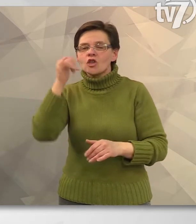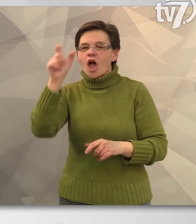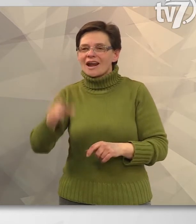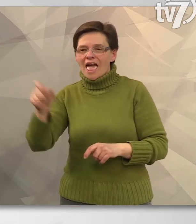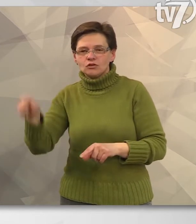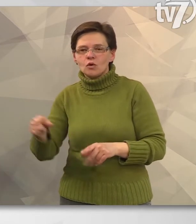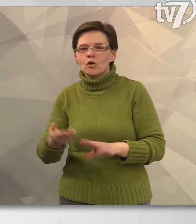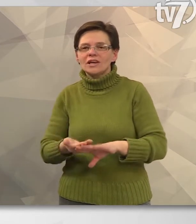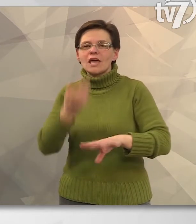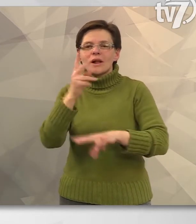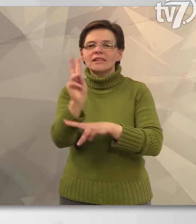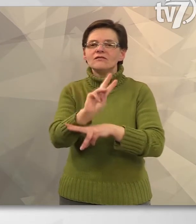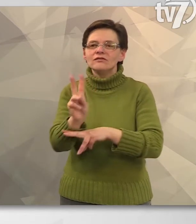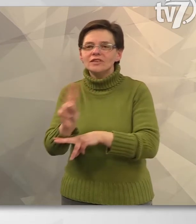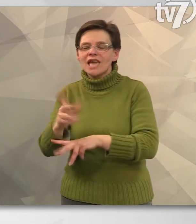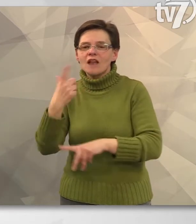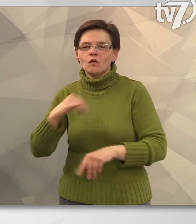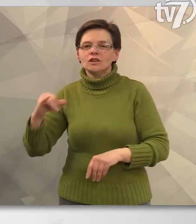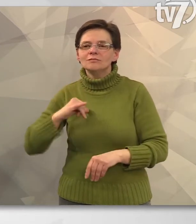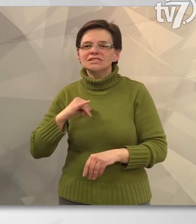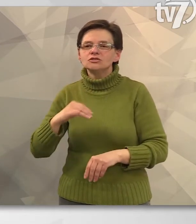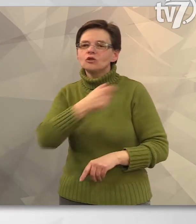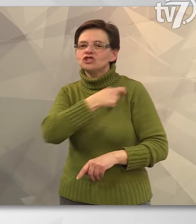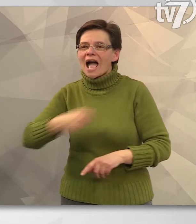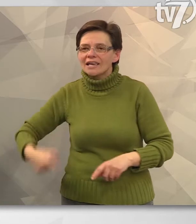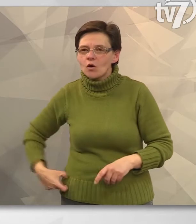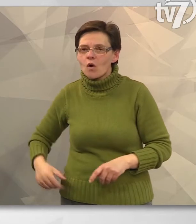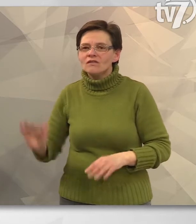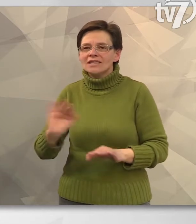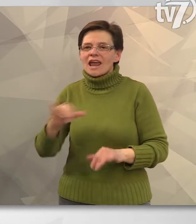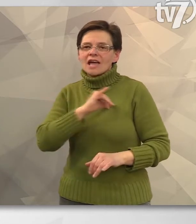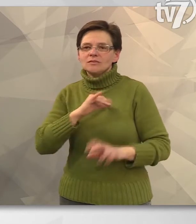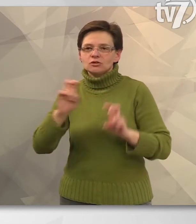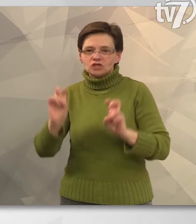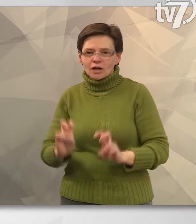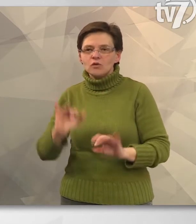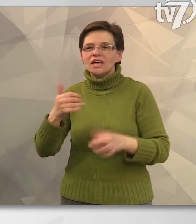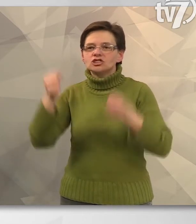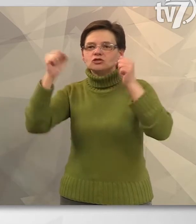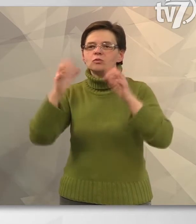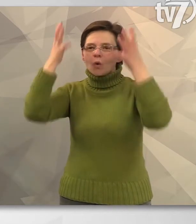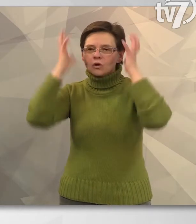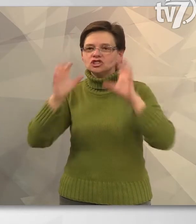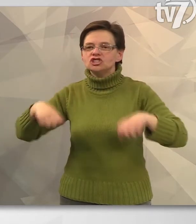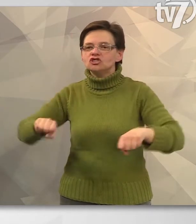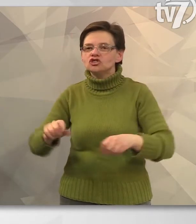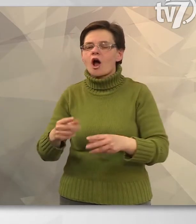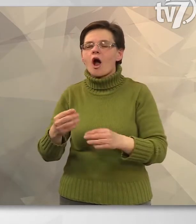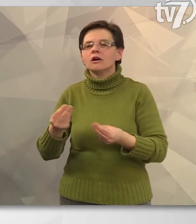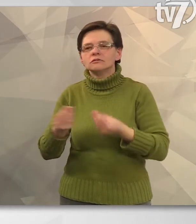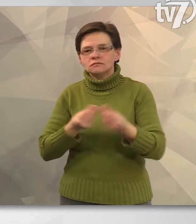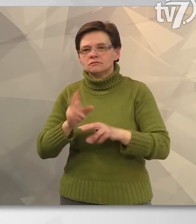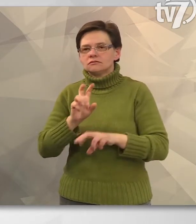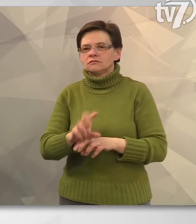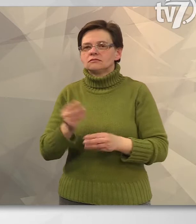a magyar rendőrök fokozott figyelmet fordítottak a biztonsági öv, a gyermekbiztonsági rendszerek és a bukós isak